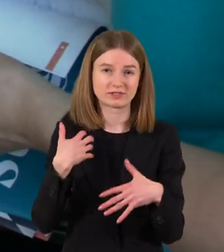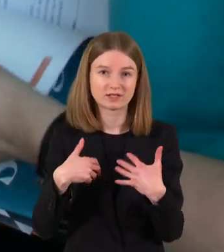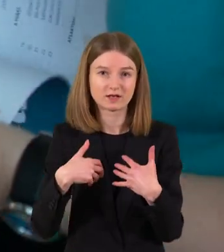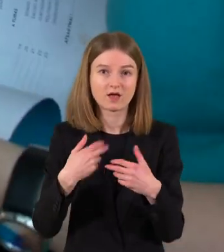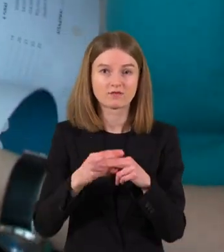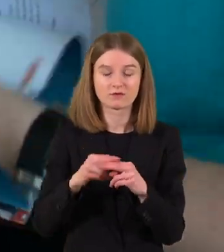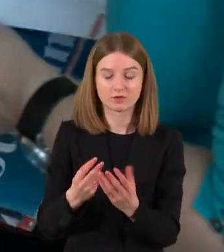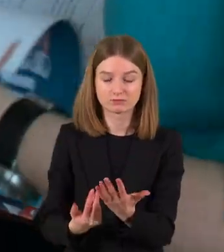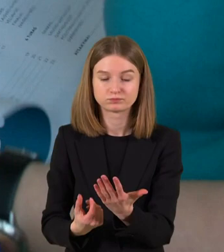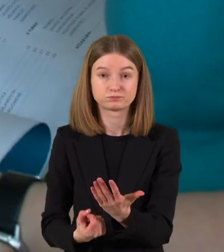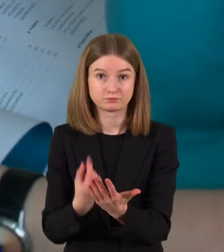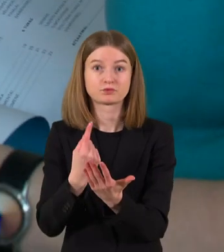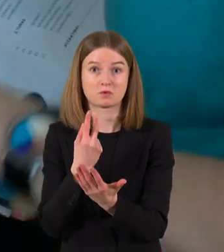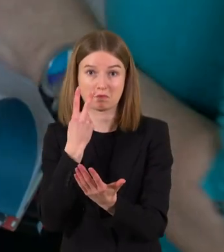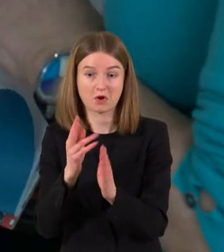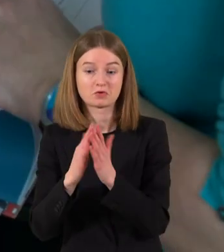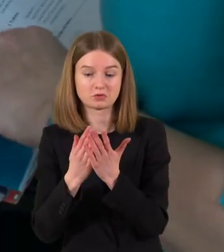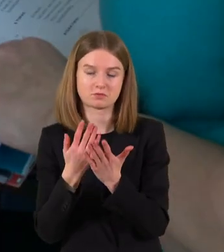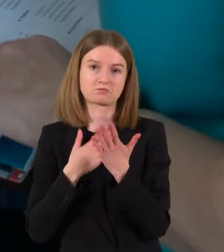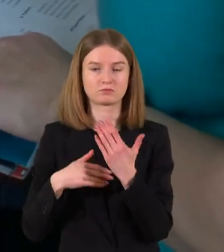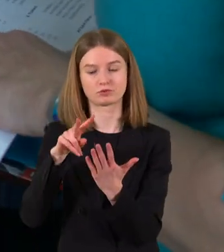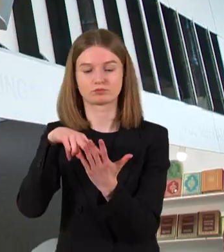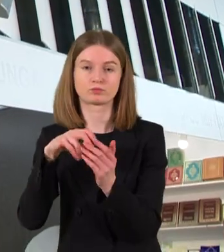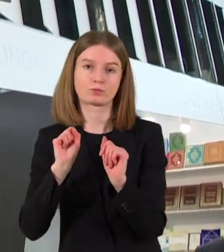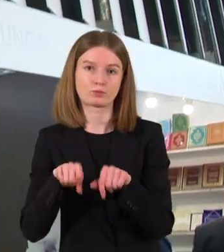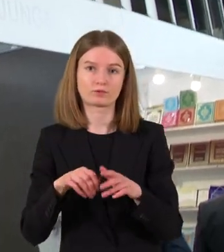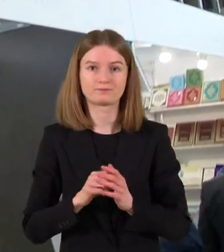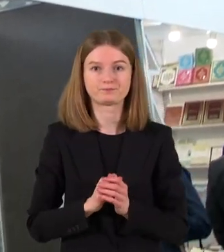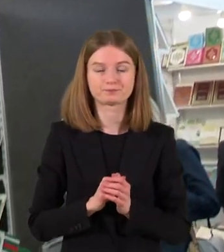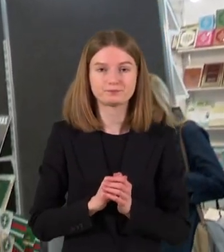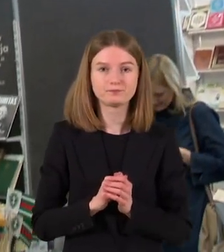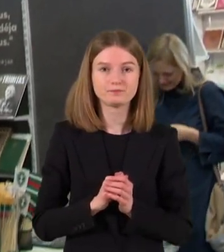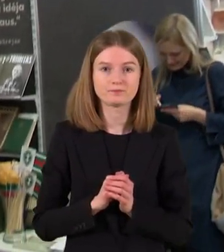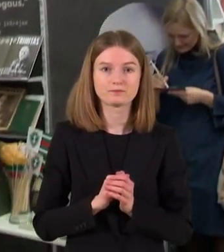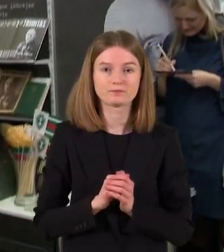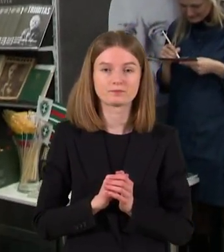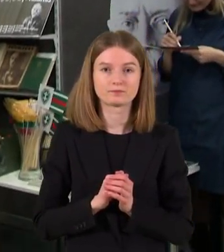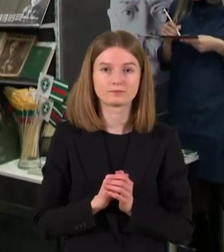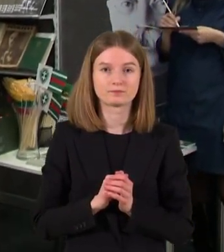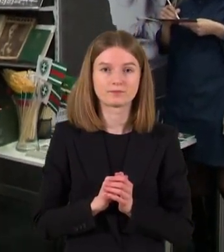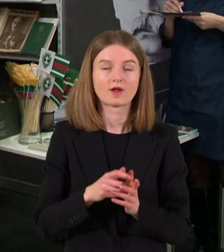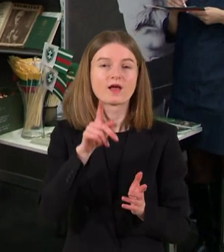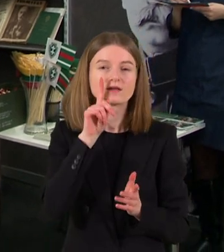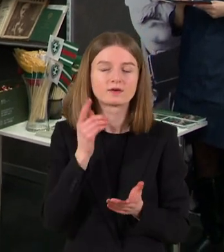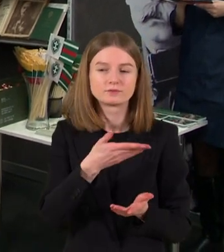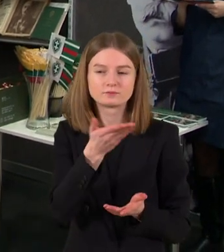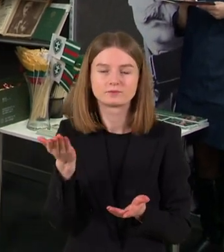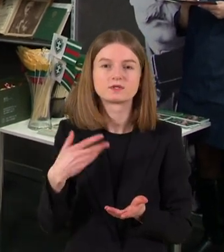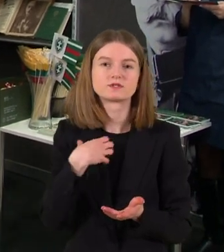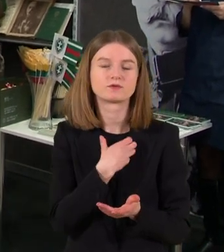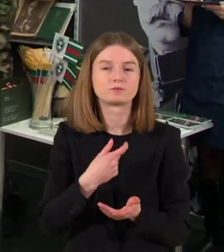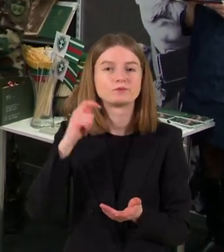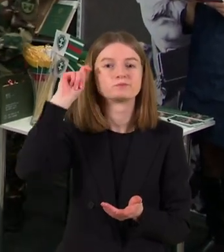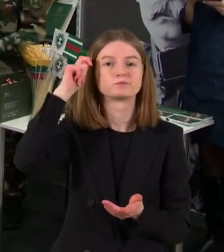tada tokį knygą mielai pažiūri paskaito. Mūgės organizatoriai kviečia ypač jaunimą nepamiršti.